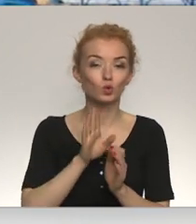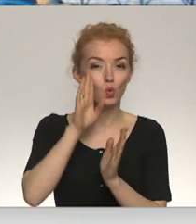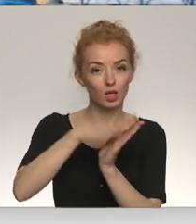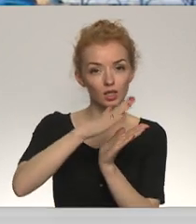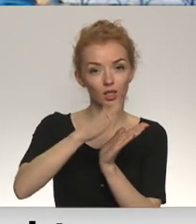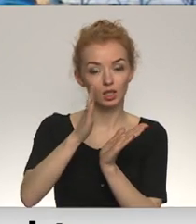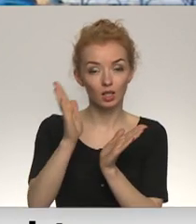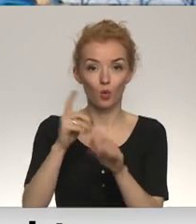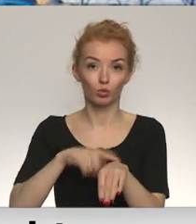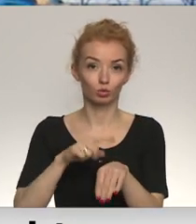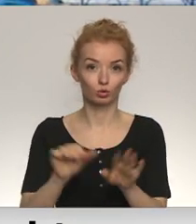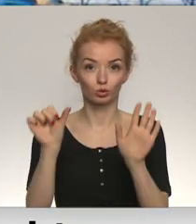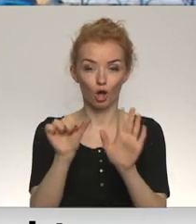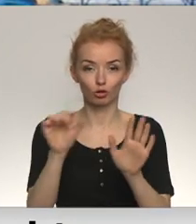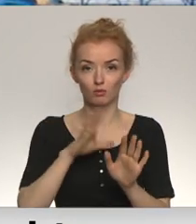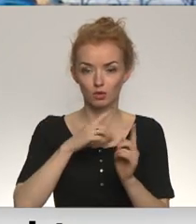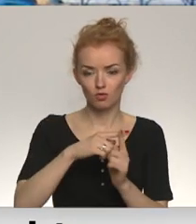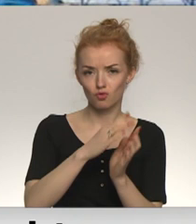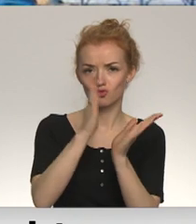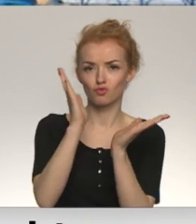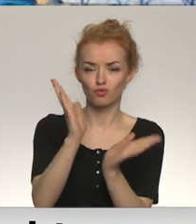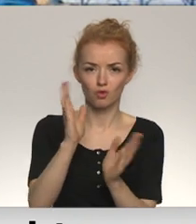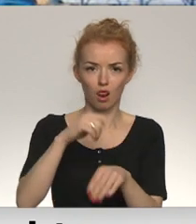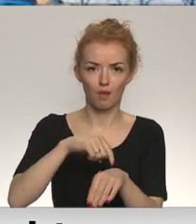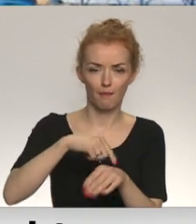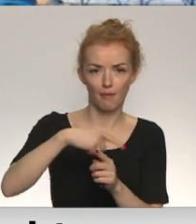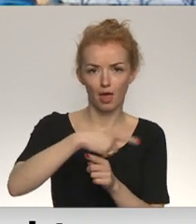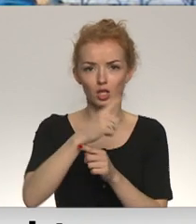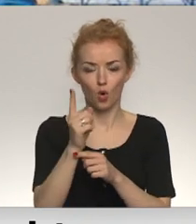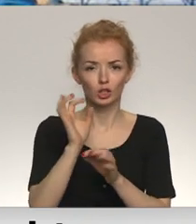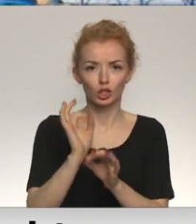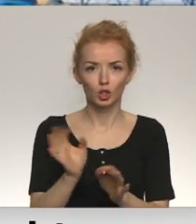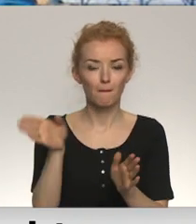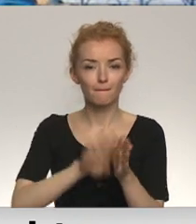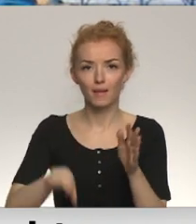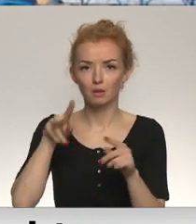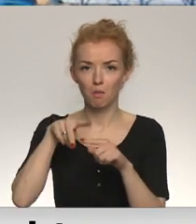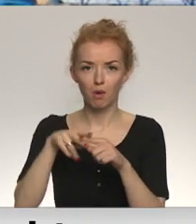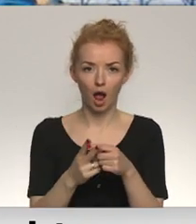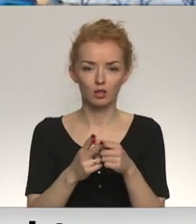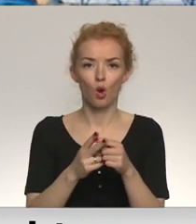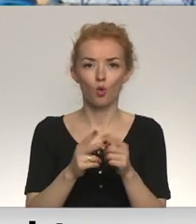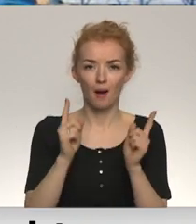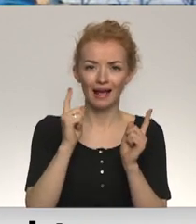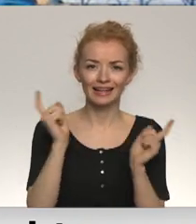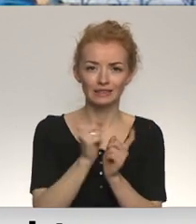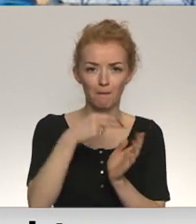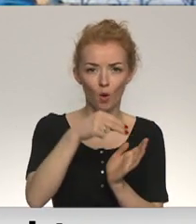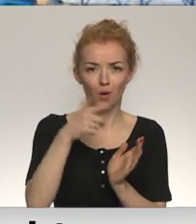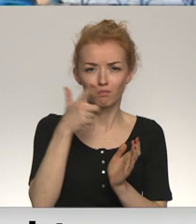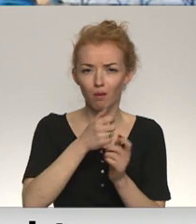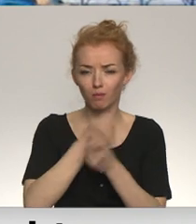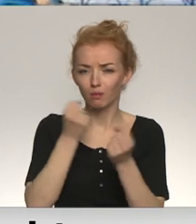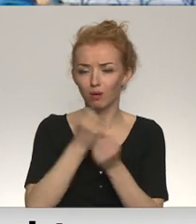sešiem bija diezgan ilgs periods, kad bija tāds, kad rīz nepārtraukti ar īsām pauzēm šāvienu trokšņi.